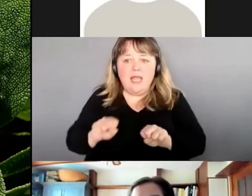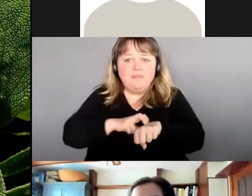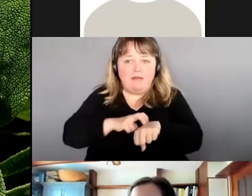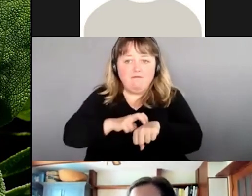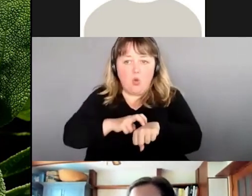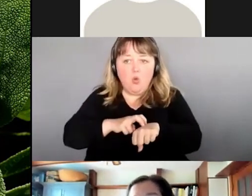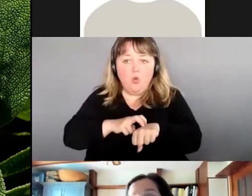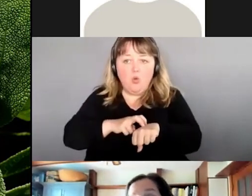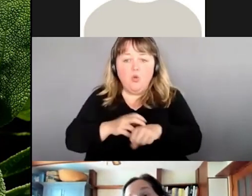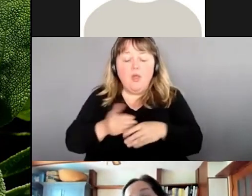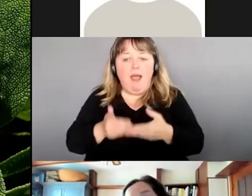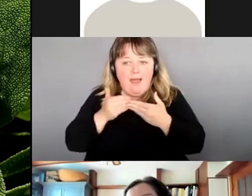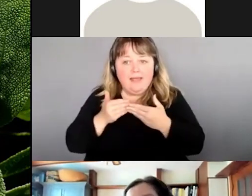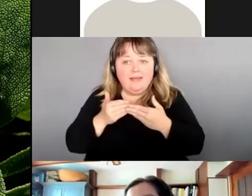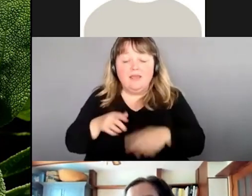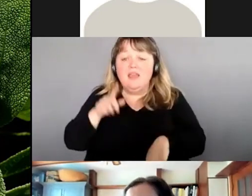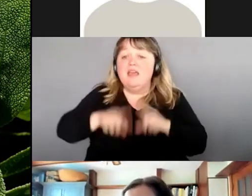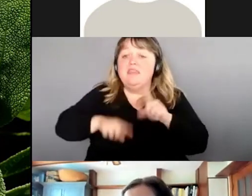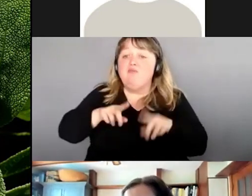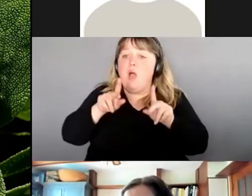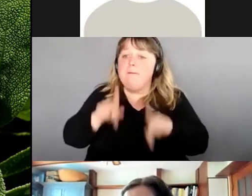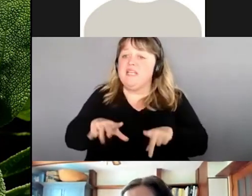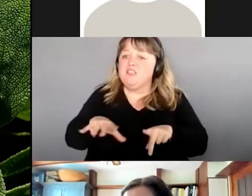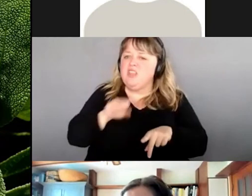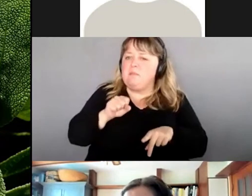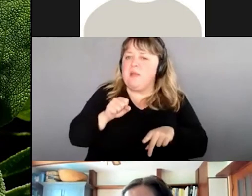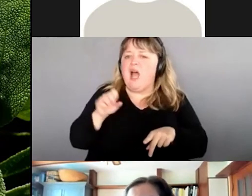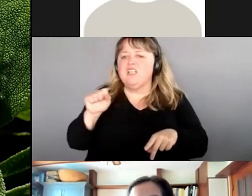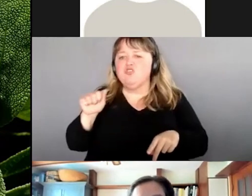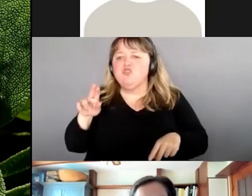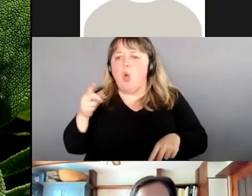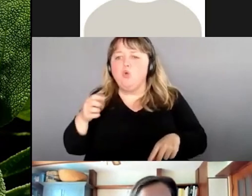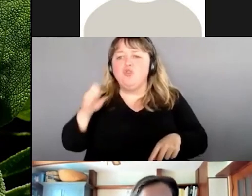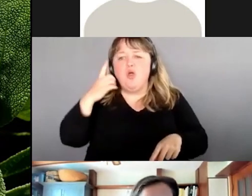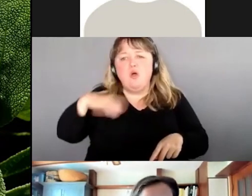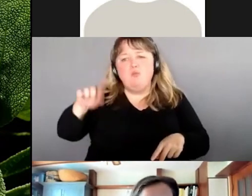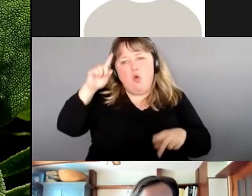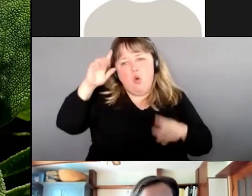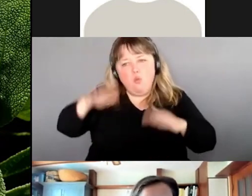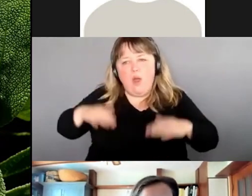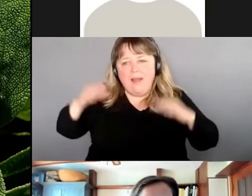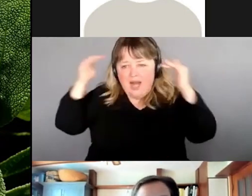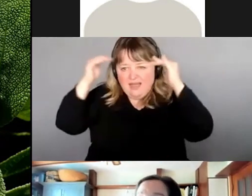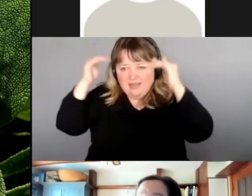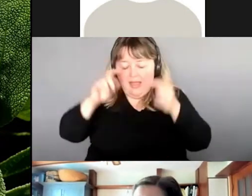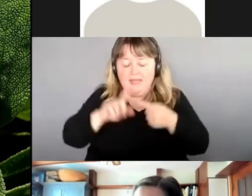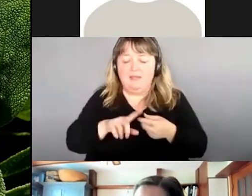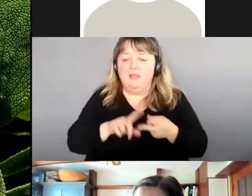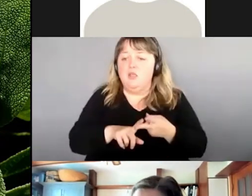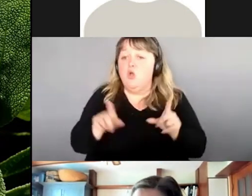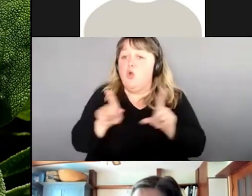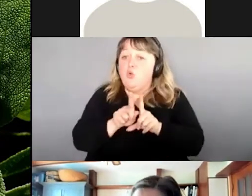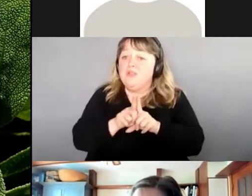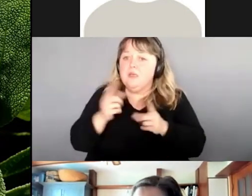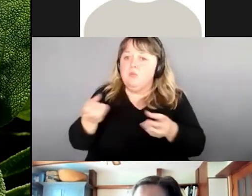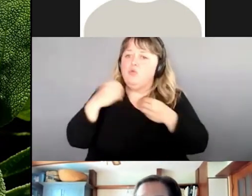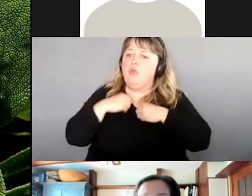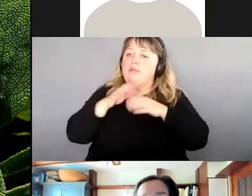prennent la sauge pour diminuer leur mal de tête, pour même les calmer.